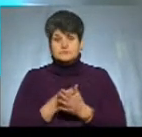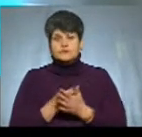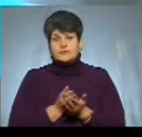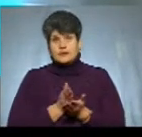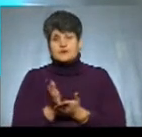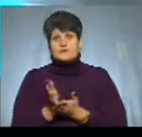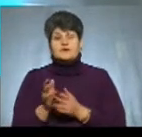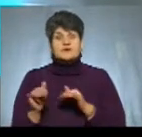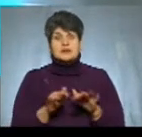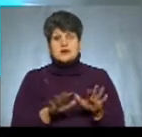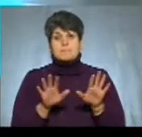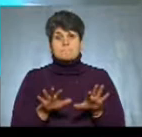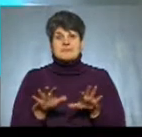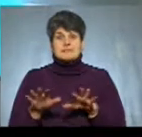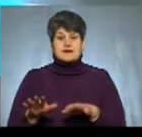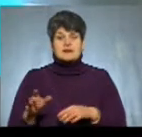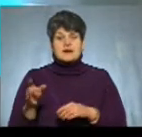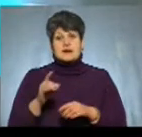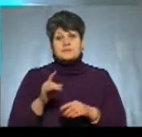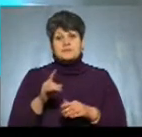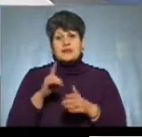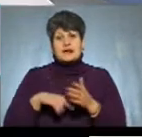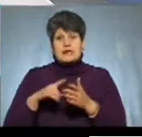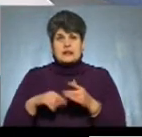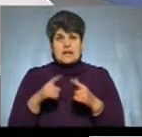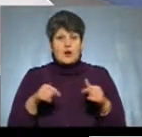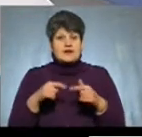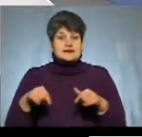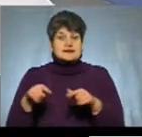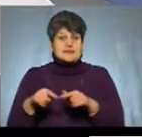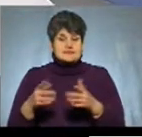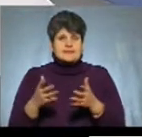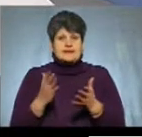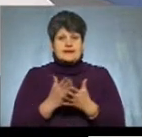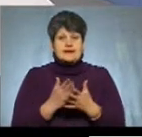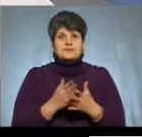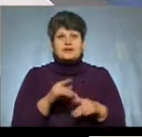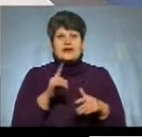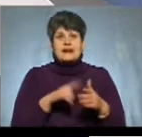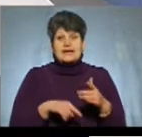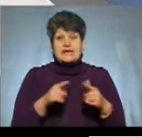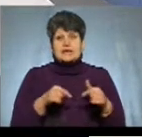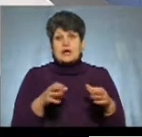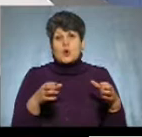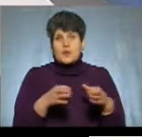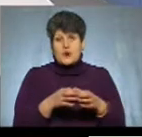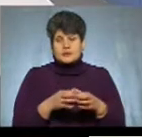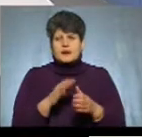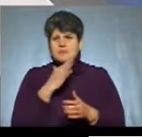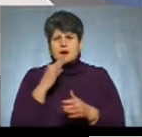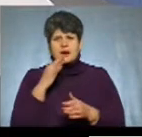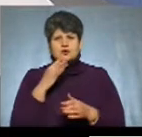місцевих релігійних організацій, якими є релігійні громади. Дуже багато віруючих